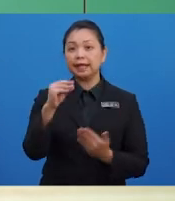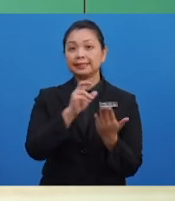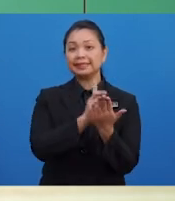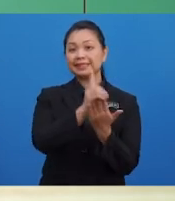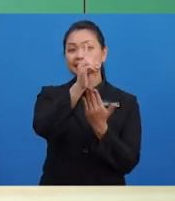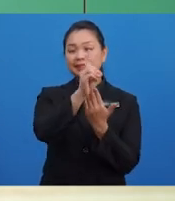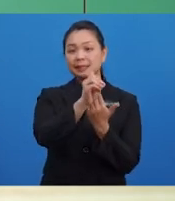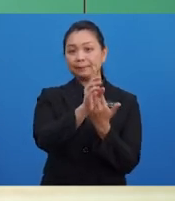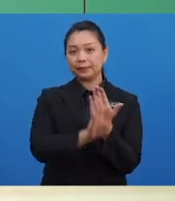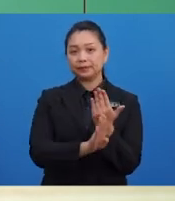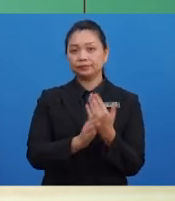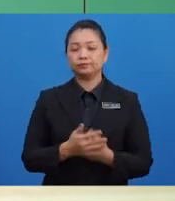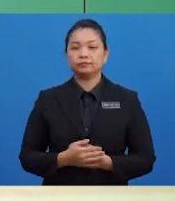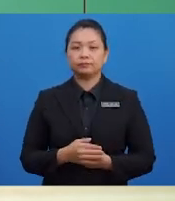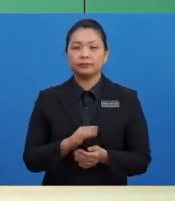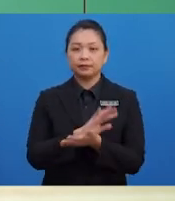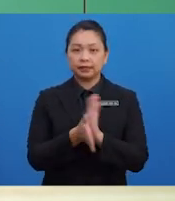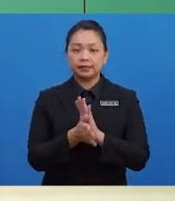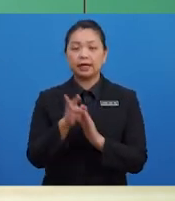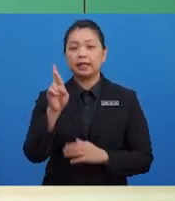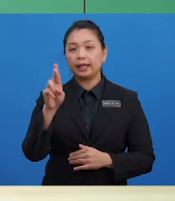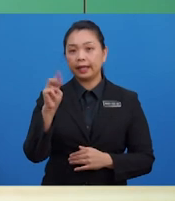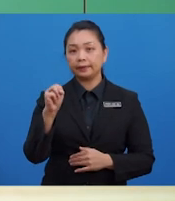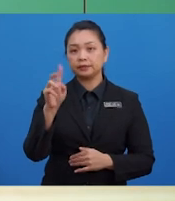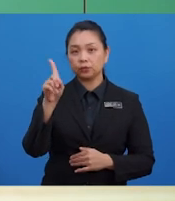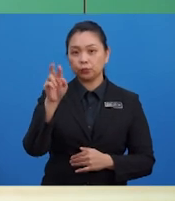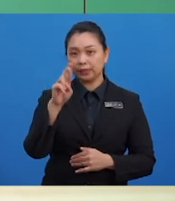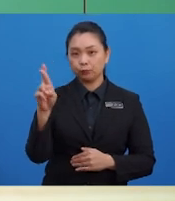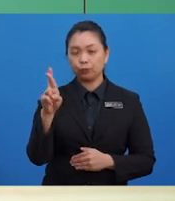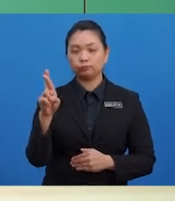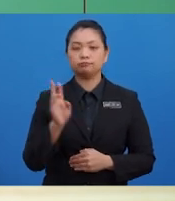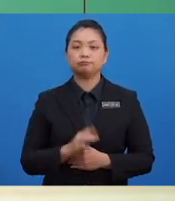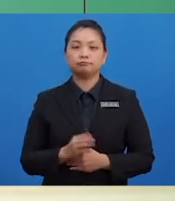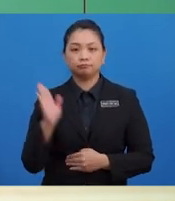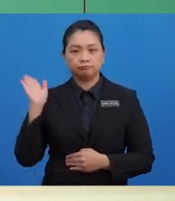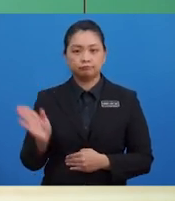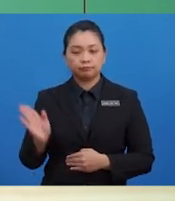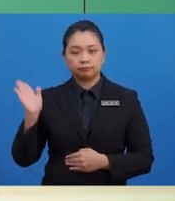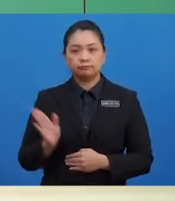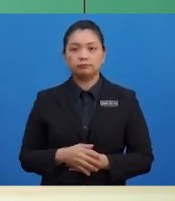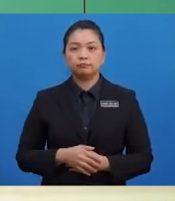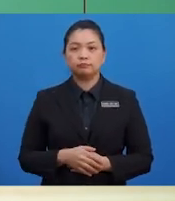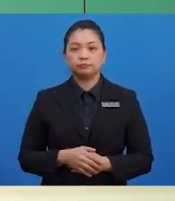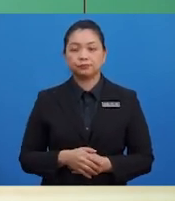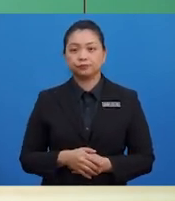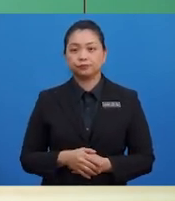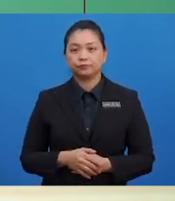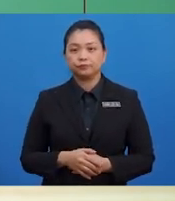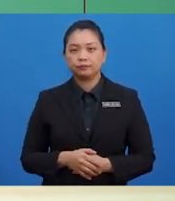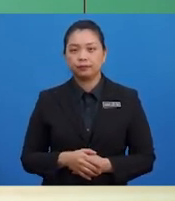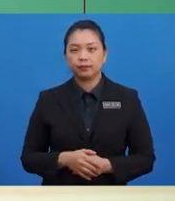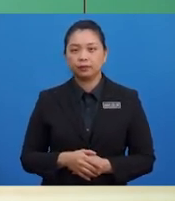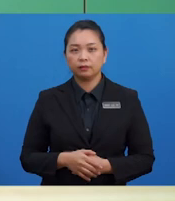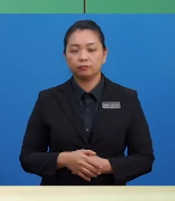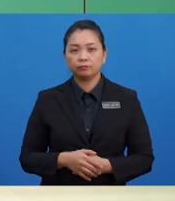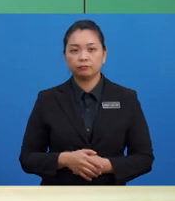Maka jawapannya ialah RM1000. Untuk 2 bulan lagi? Ya,